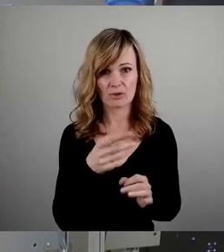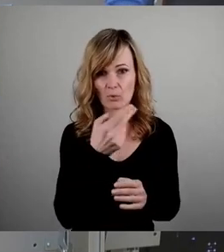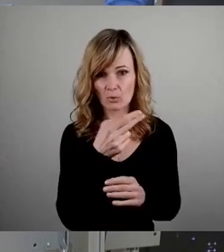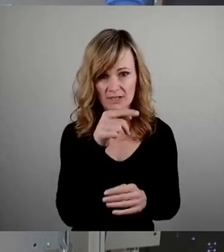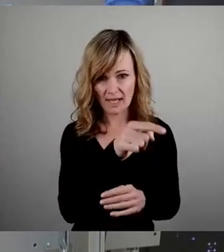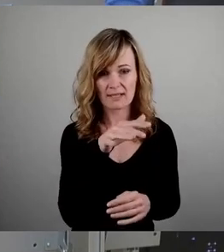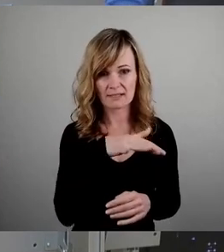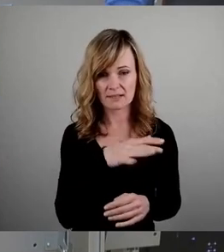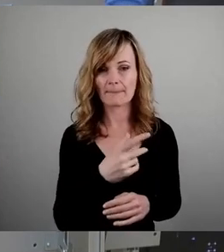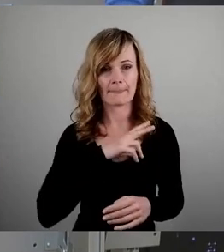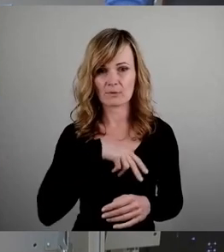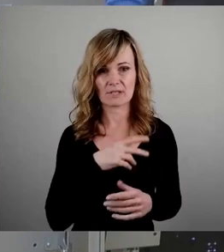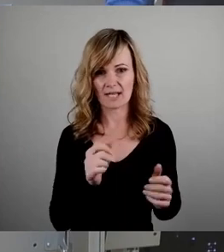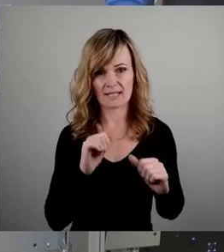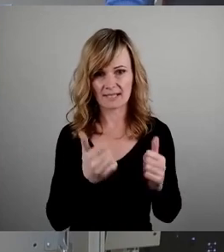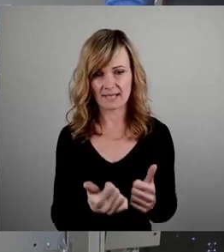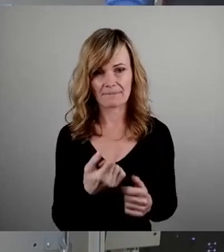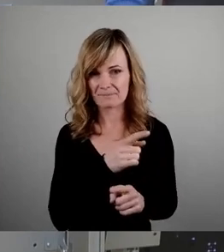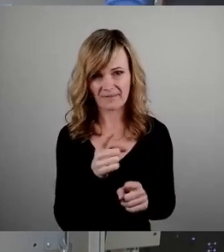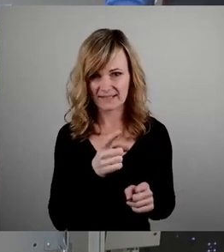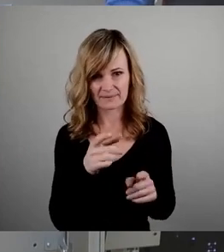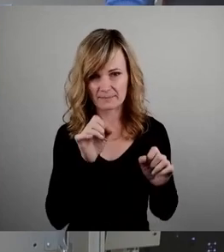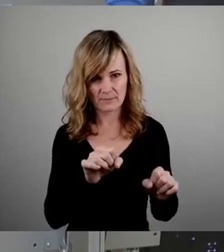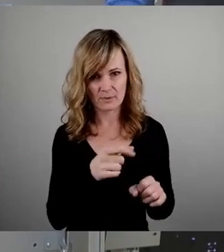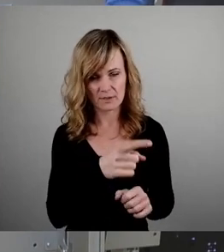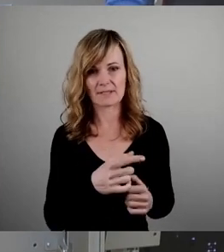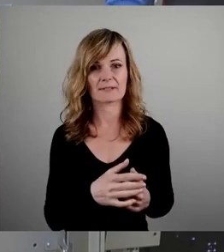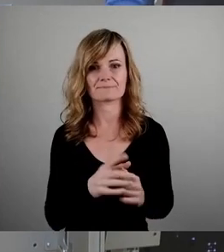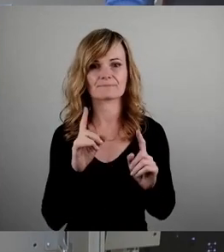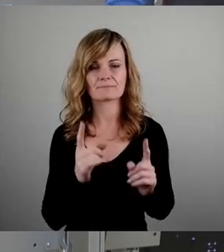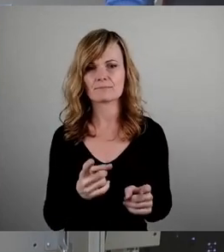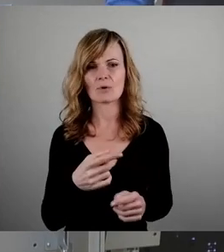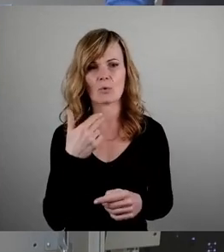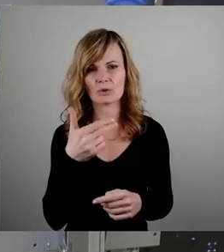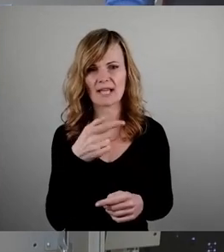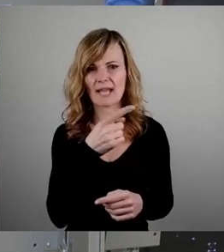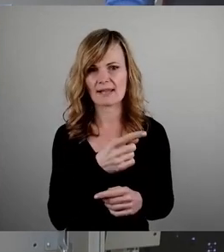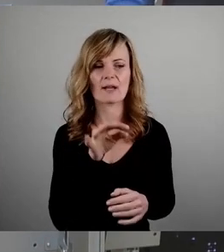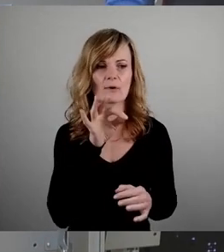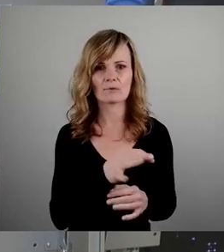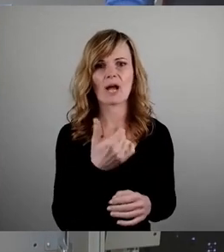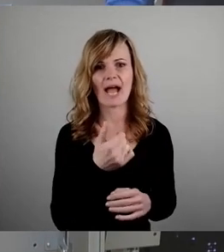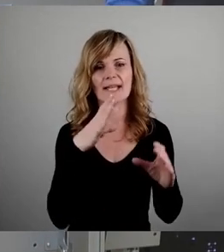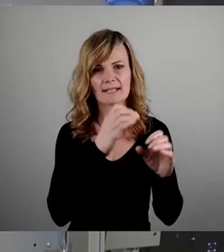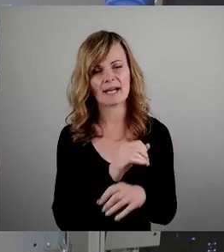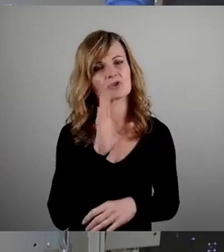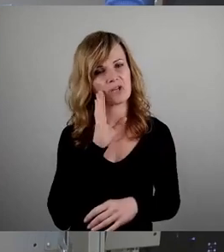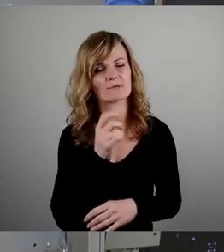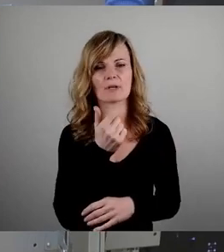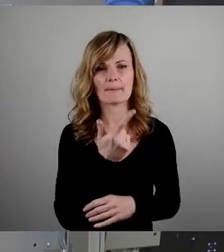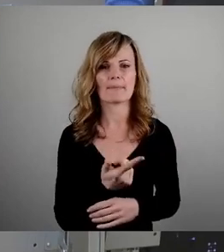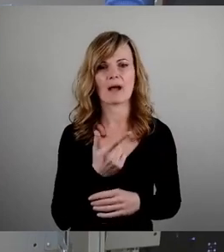quasi soziales Leben de facto überhaupt nicht möglich ist. Und Hotels sind ausgerichtet dafür, dass man da mal eine Nacht pennt oder vielleicht auch ein paar mehr